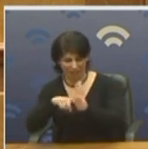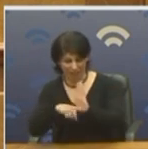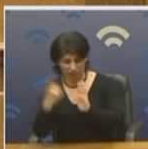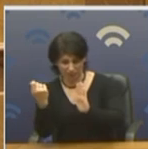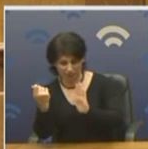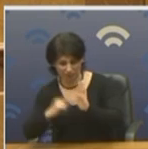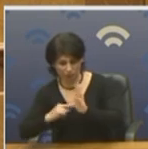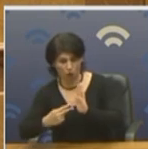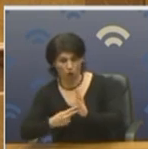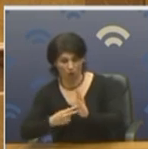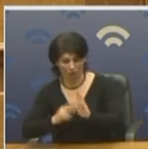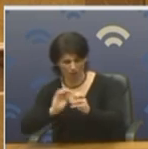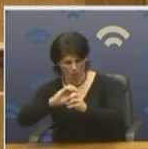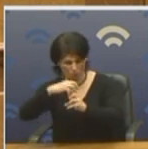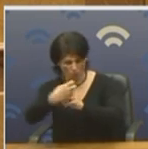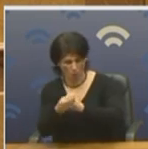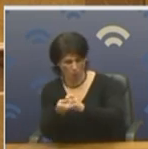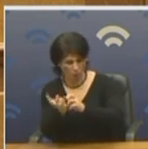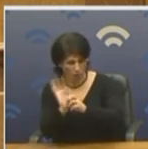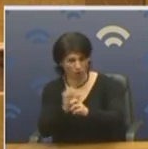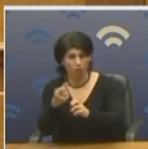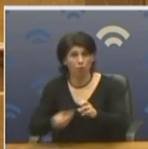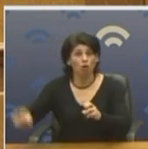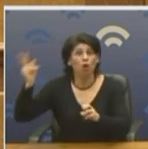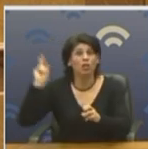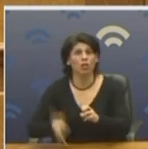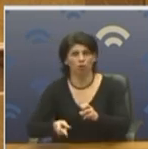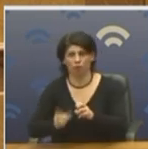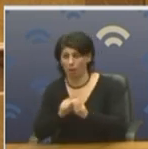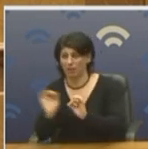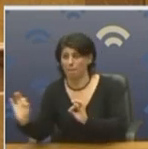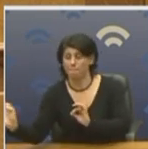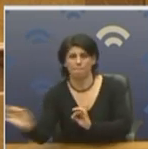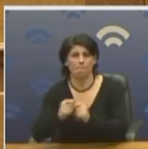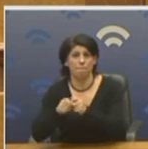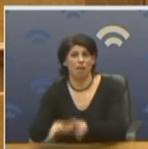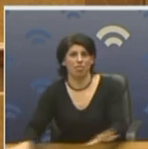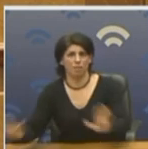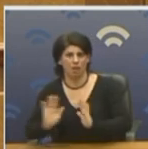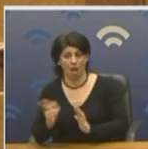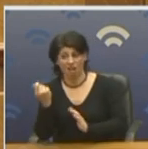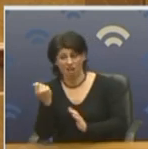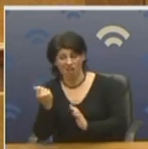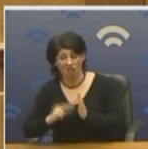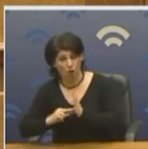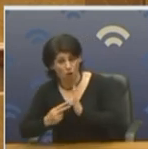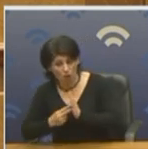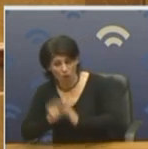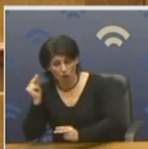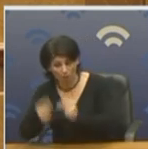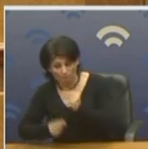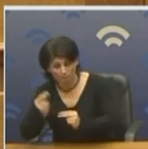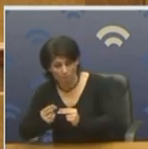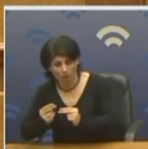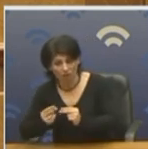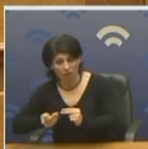σειρότερη από ό,τι σε σχέση με την πανδημία. Σας το λέω από τώρα. Η οικονομική κρίση που περνάμε με την πανδημία τώρα, τα απόνερα